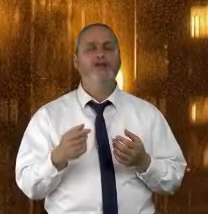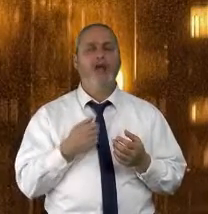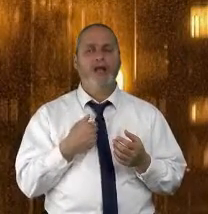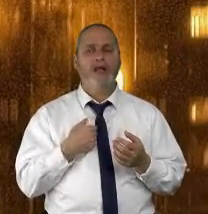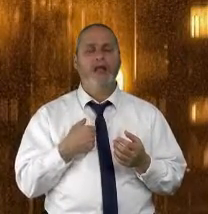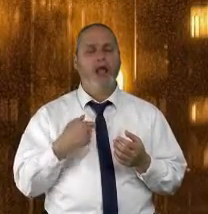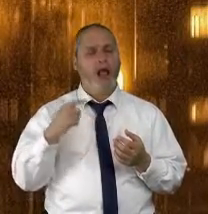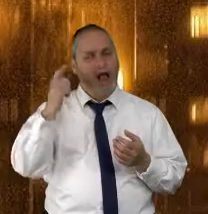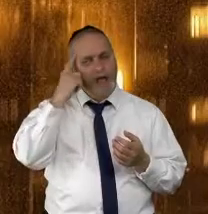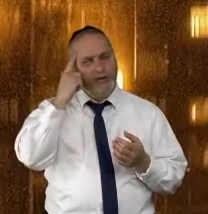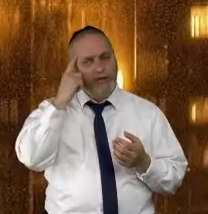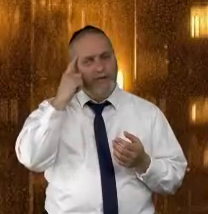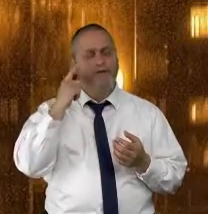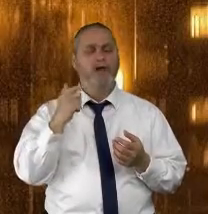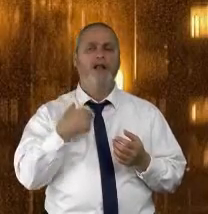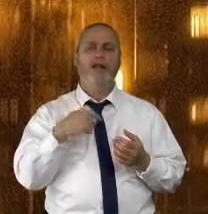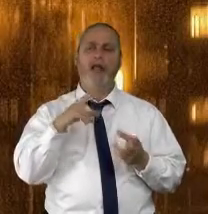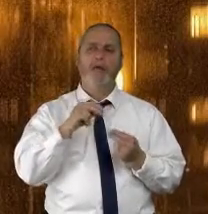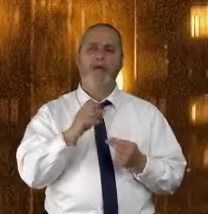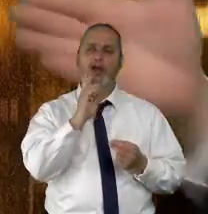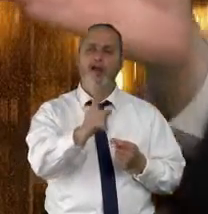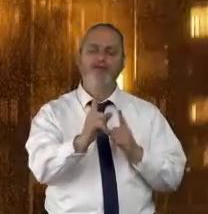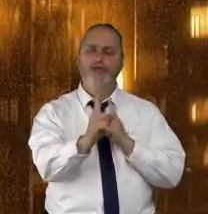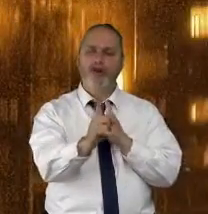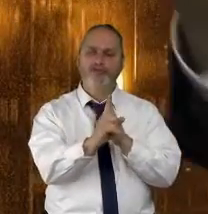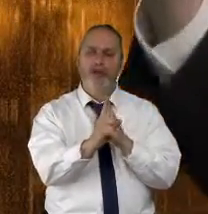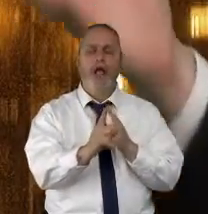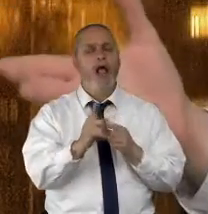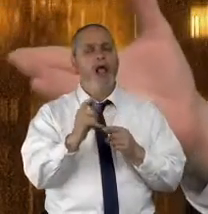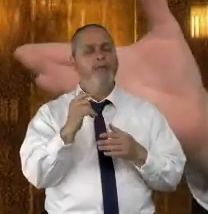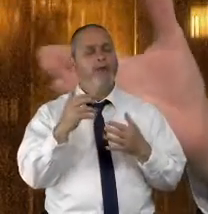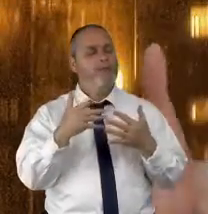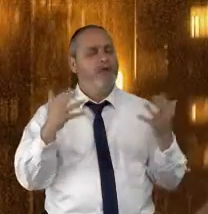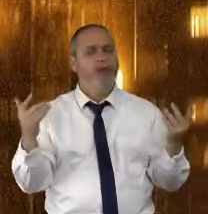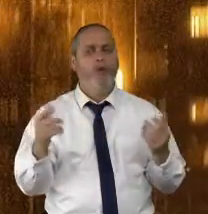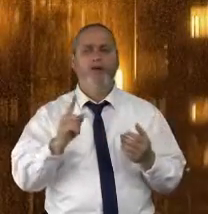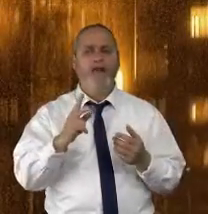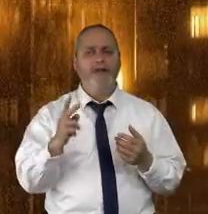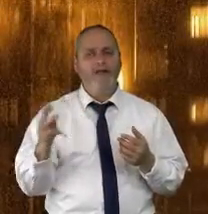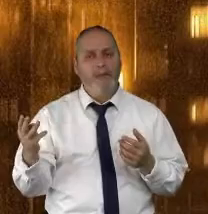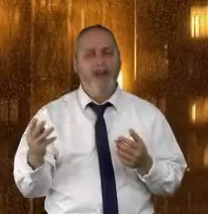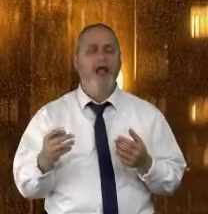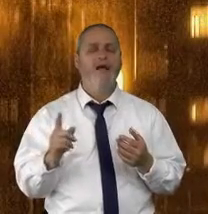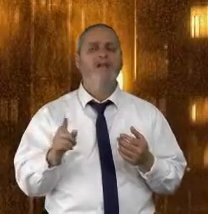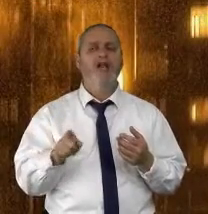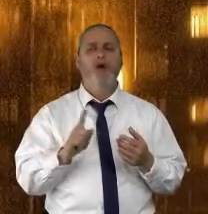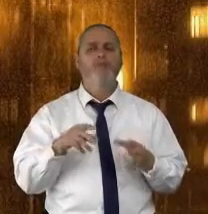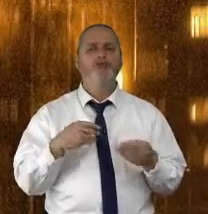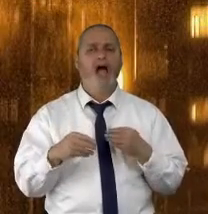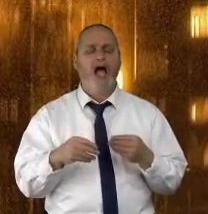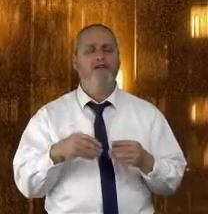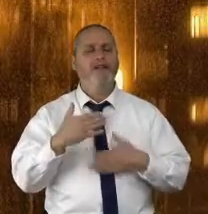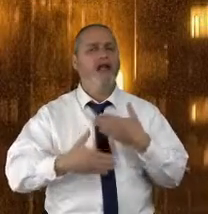מולו בצורה ישיר, להגיד אני רוצה אלף ב', היא יכולה לתת ג' ד', בוא נראה איך אנחנו מתנהלים בינינו. האדם הזה לא מחפש את הפשרה ואת